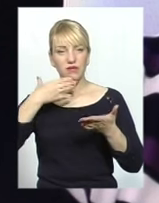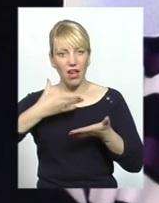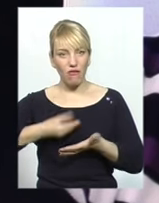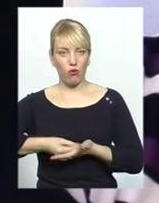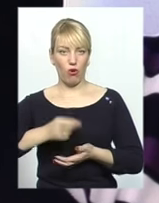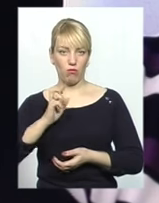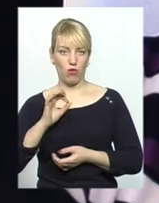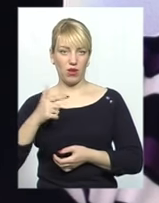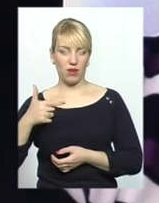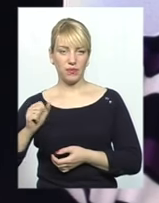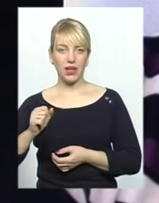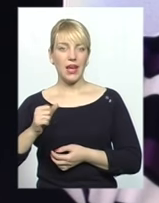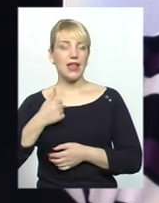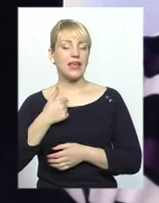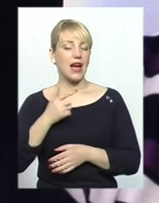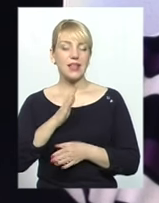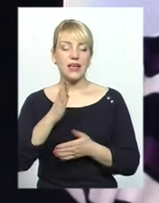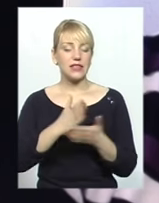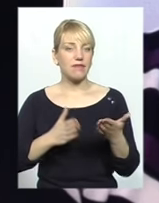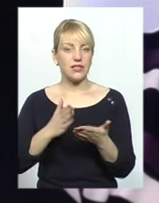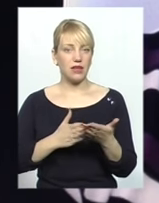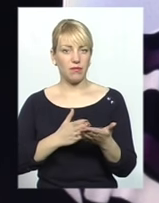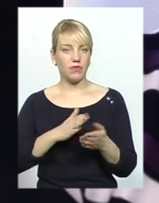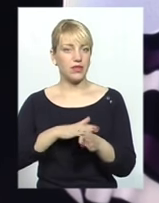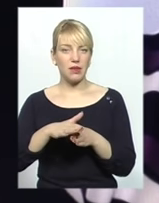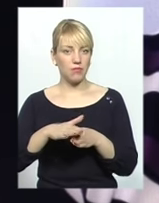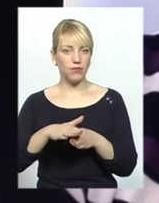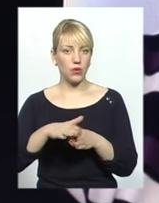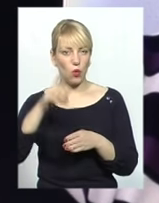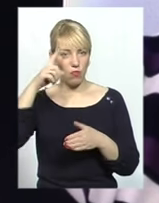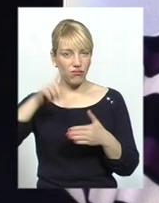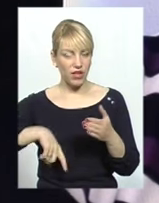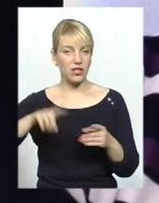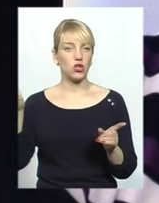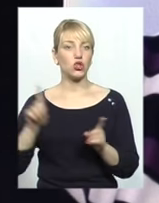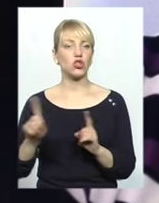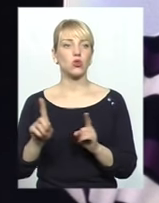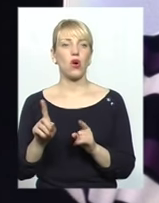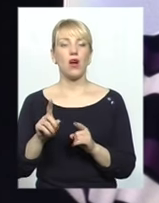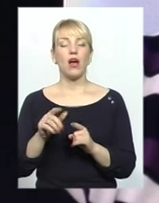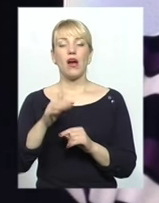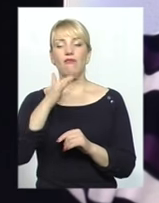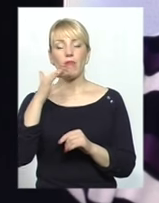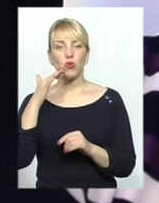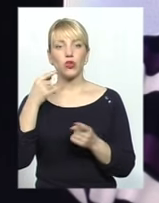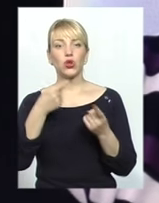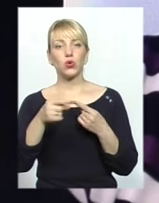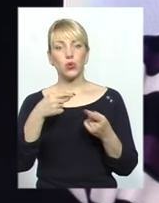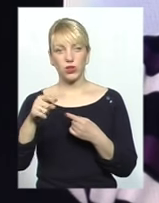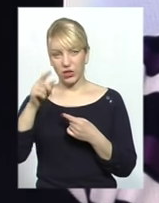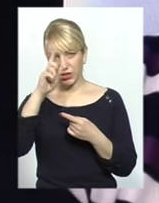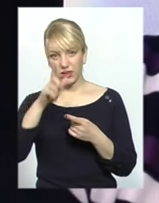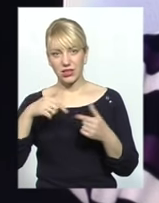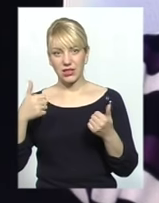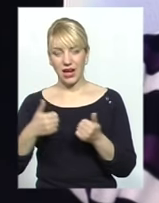Опять же, я не зовсім уверен, що во многих інших країнах, якщо